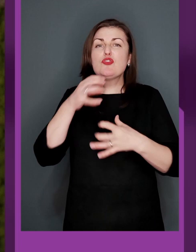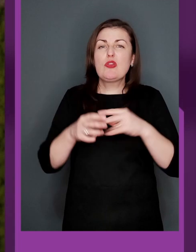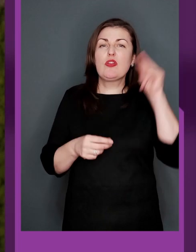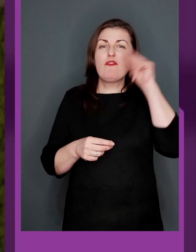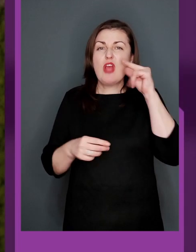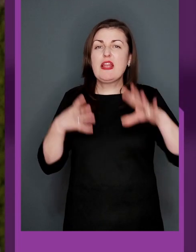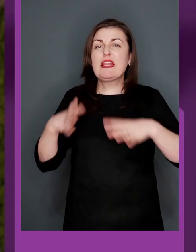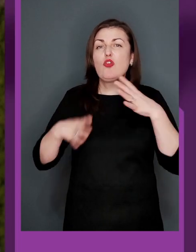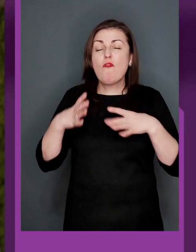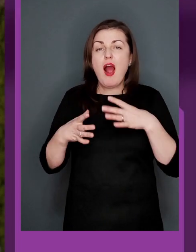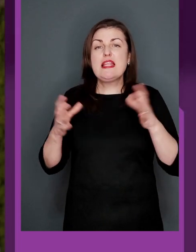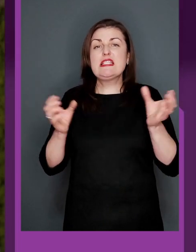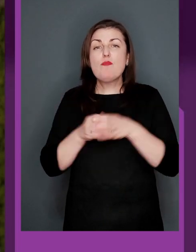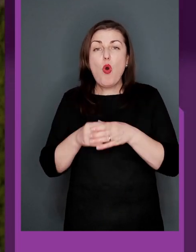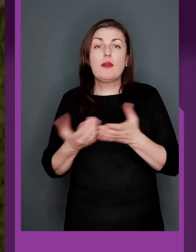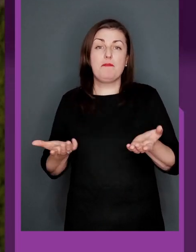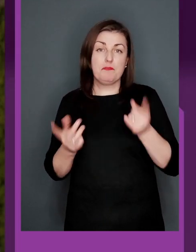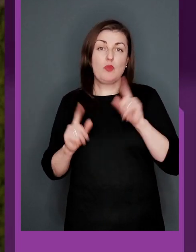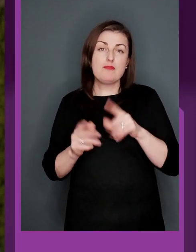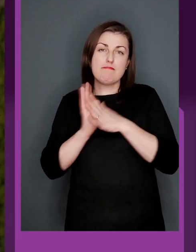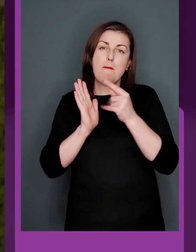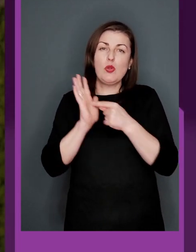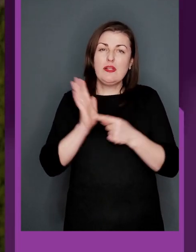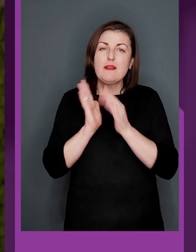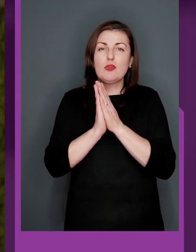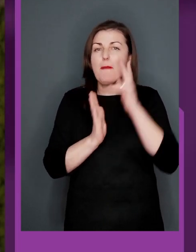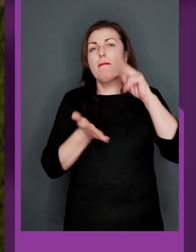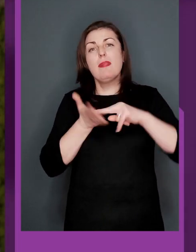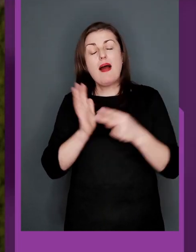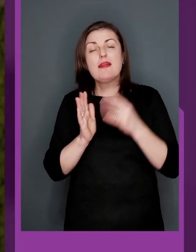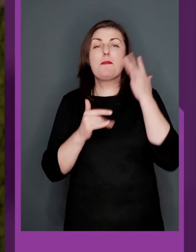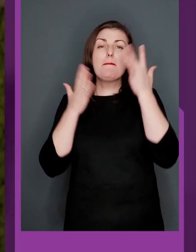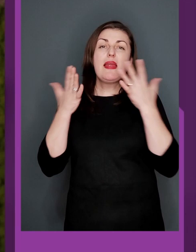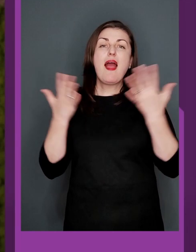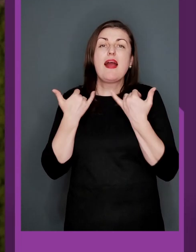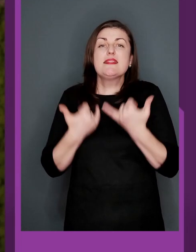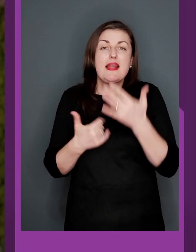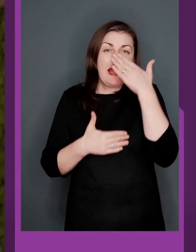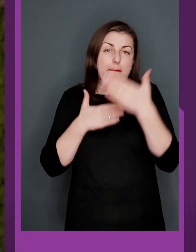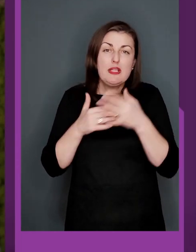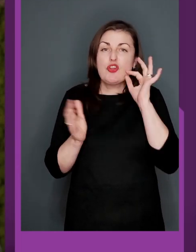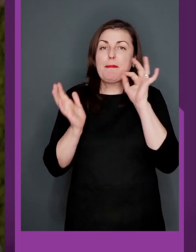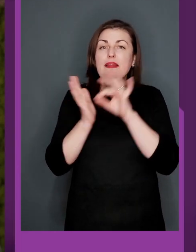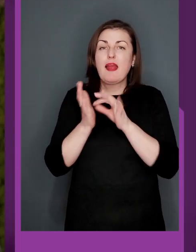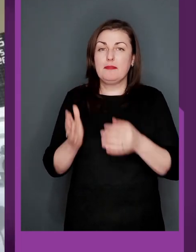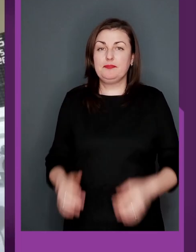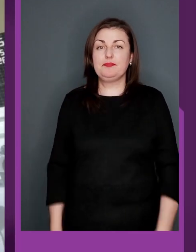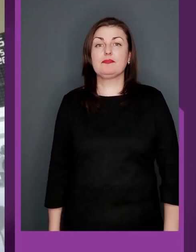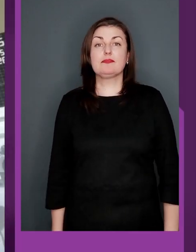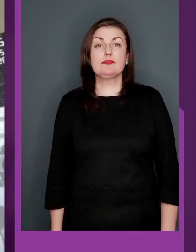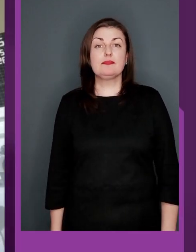на міжнародні навчально-тренувальні збори? Збори, тож поділіться, будь ласка, планами, мріями, яка зараз найближча мета.